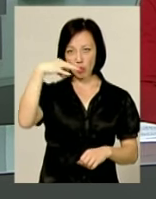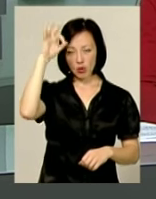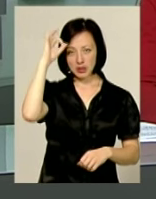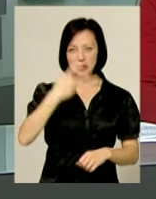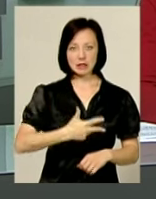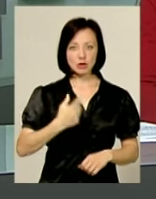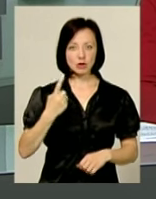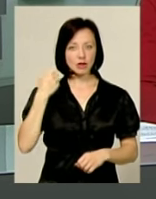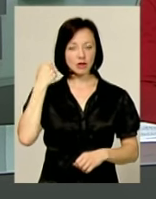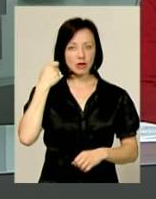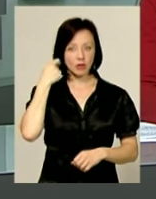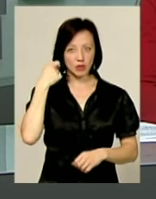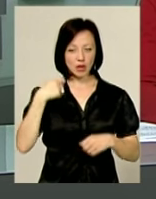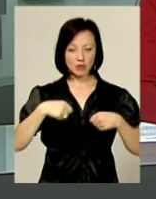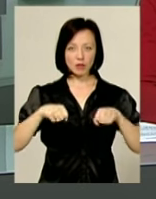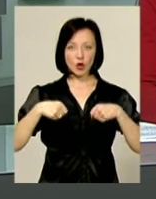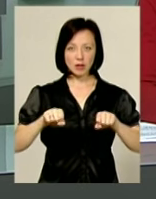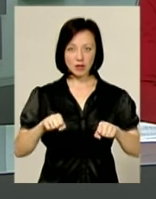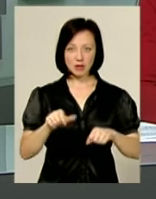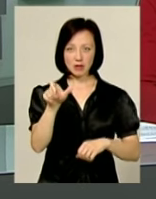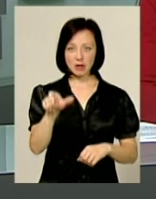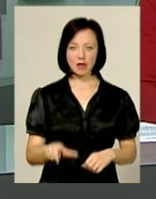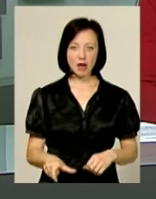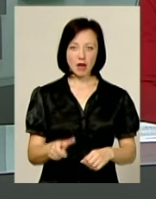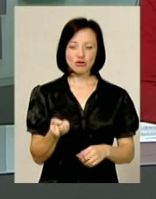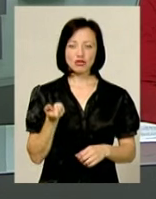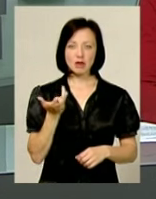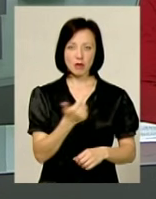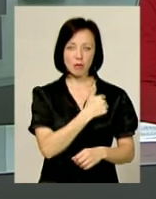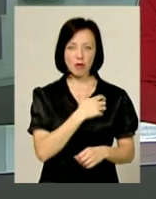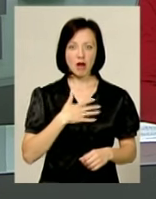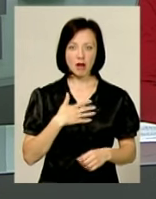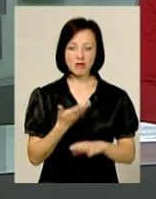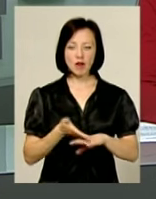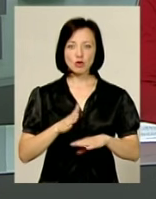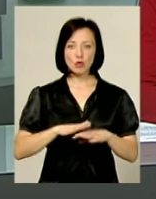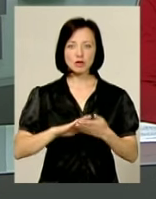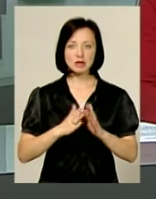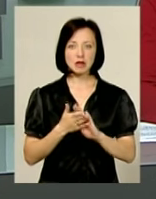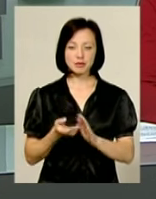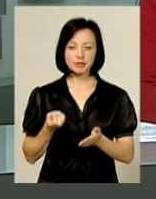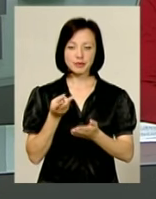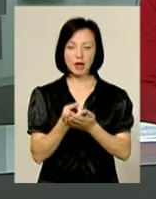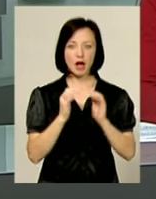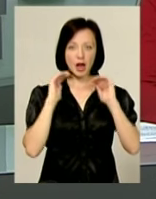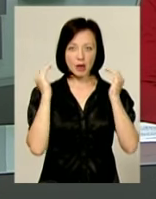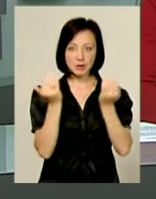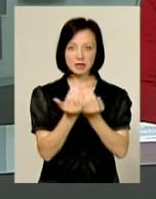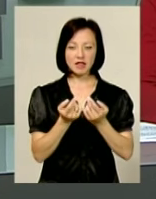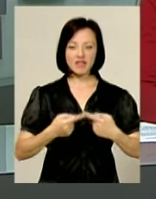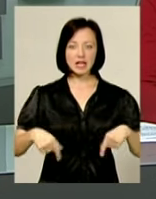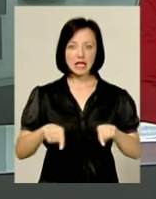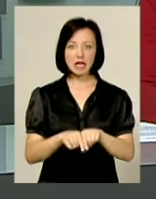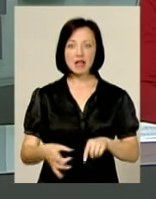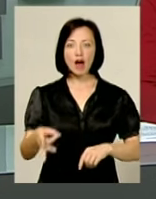31-річний водій скутера отримав численні тілесні ушкодження. У важкому стані його доправили до реанімаційного відділення районної